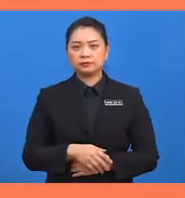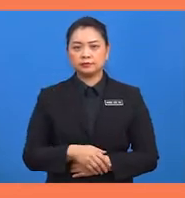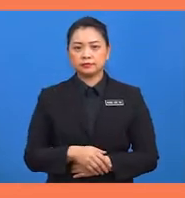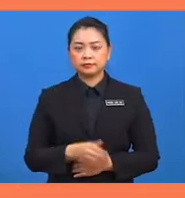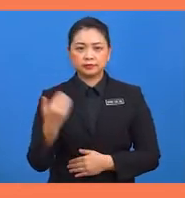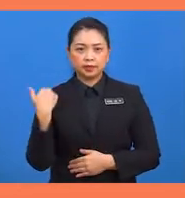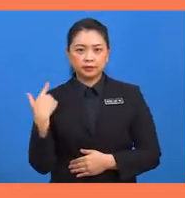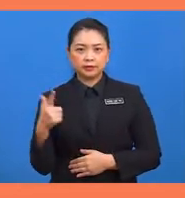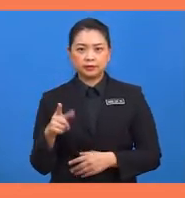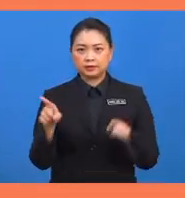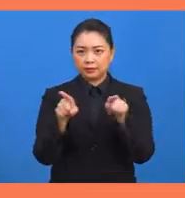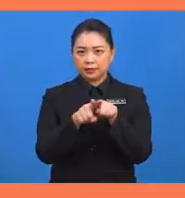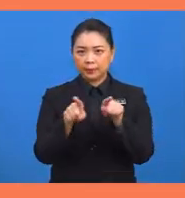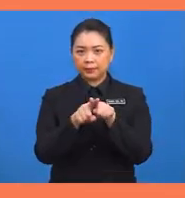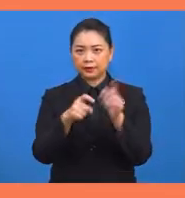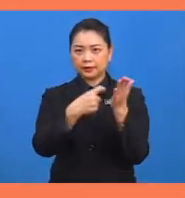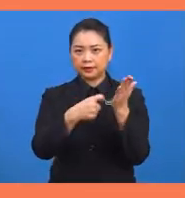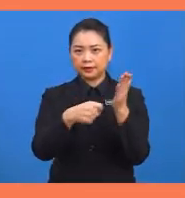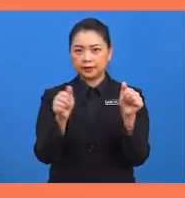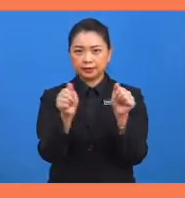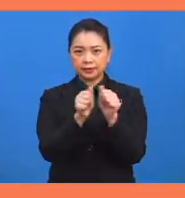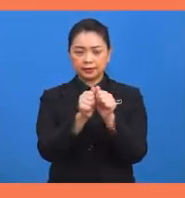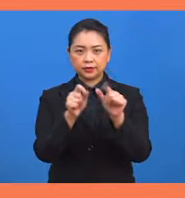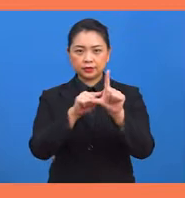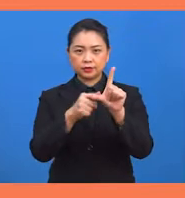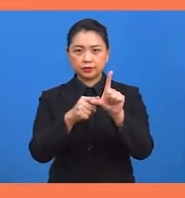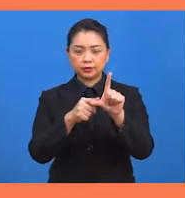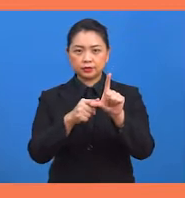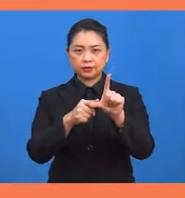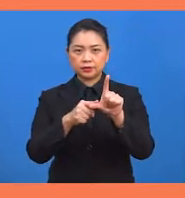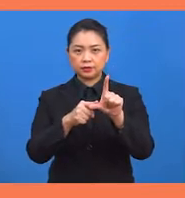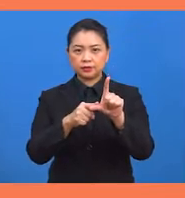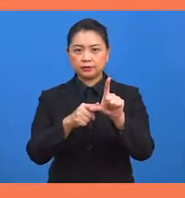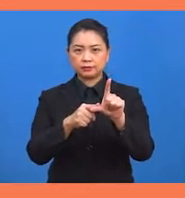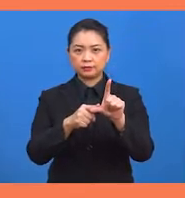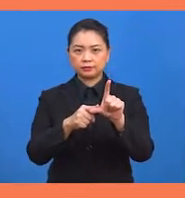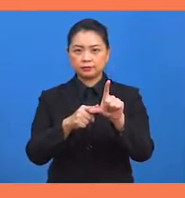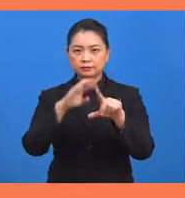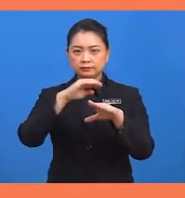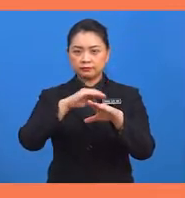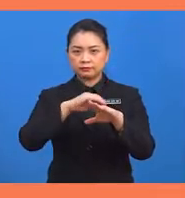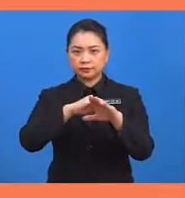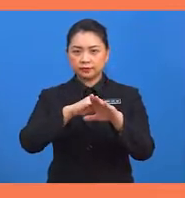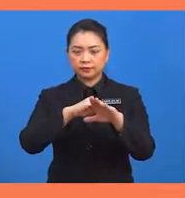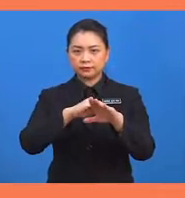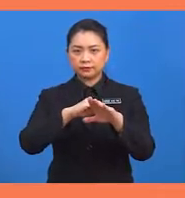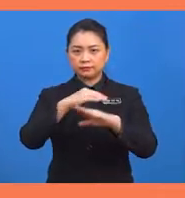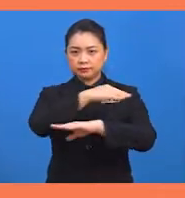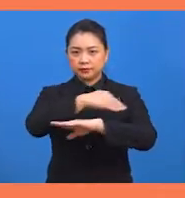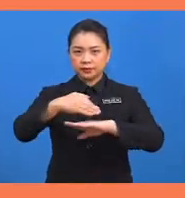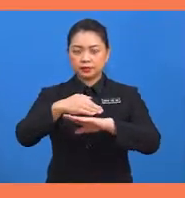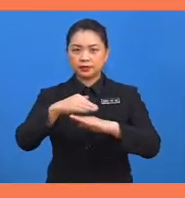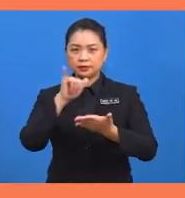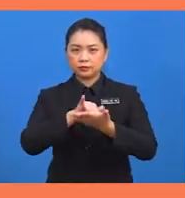darjah adalah sama nilainya dengan sudut pada tembereng selang seli yang dicangkum oleh